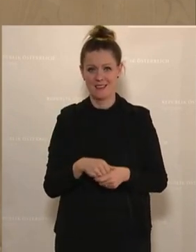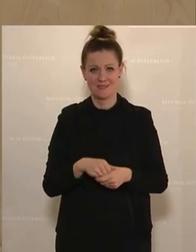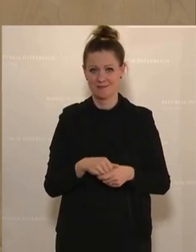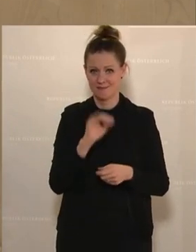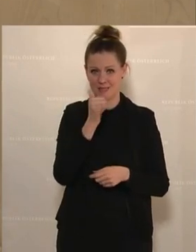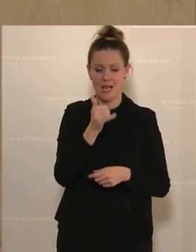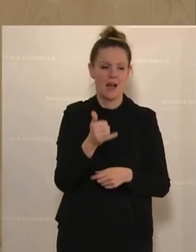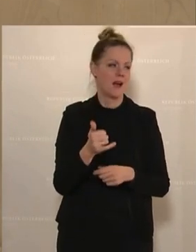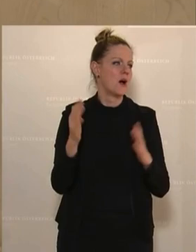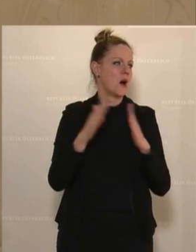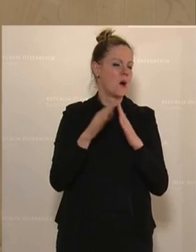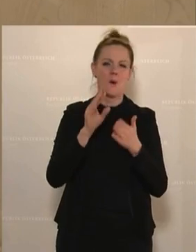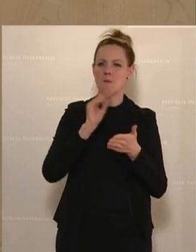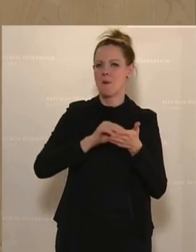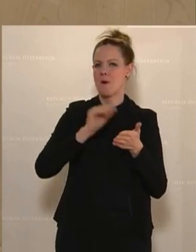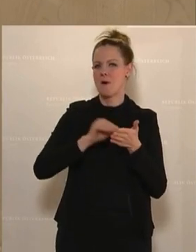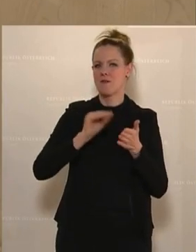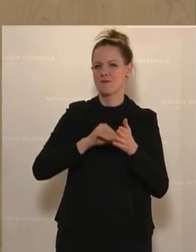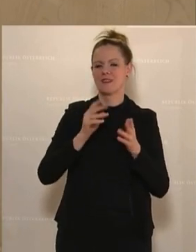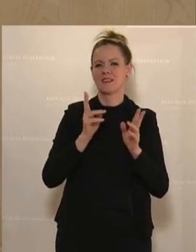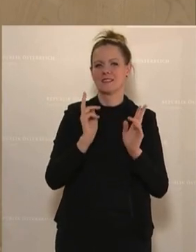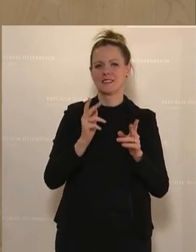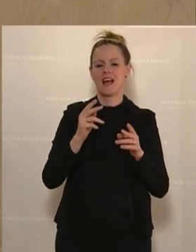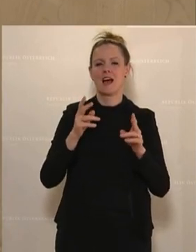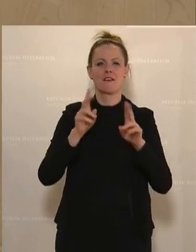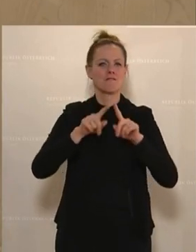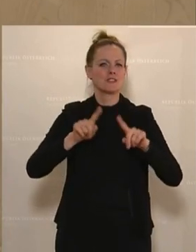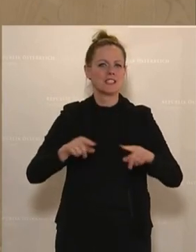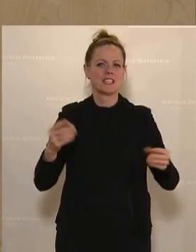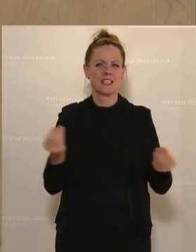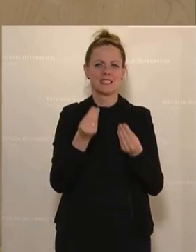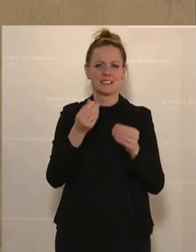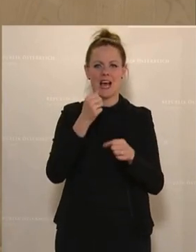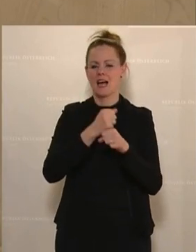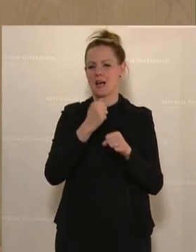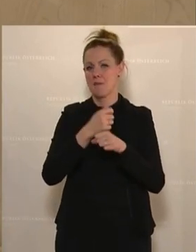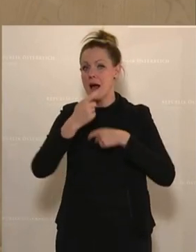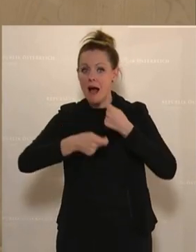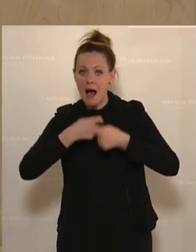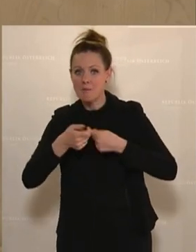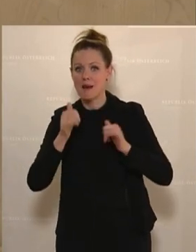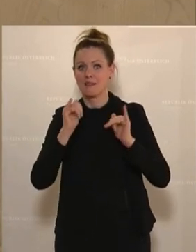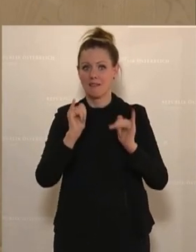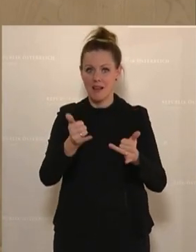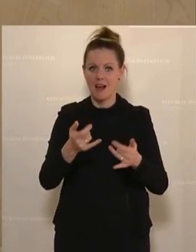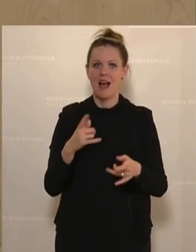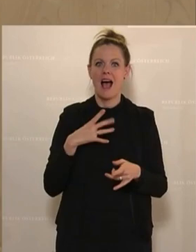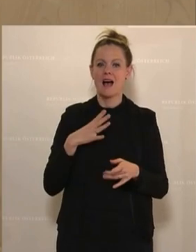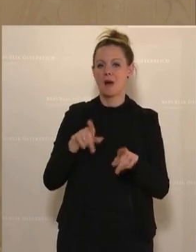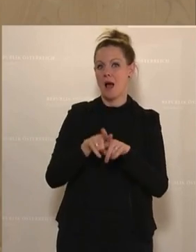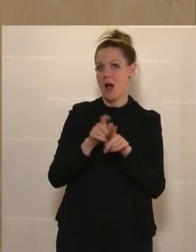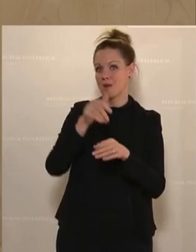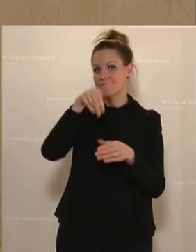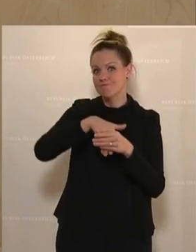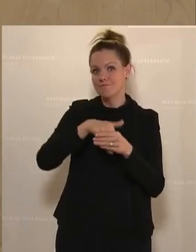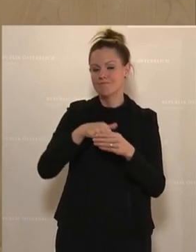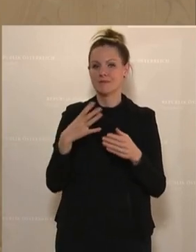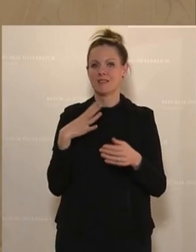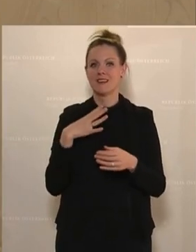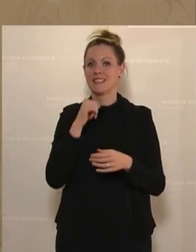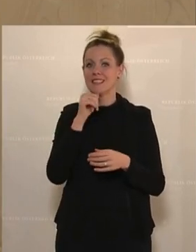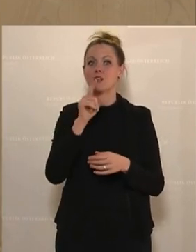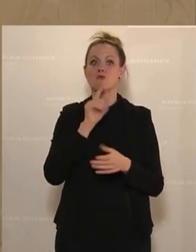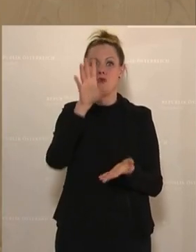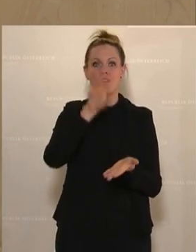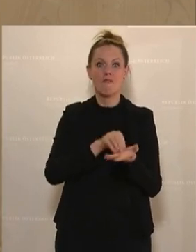ja, natürlich kann man im Homeoffice unterschiedliche Dinge machen und unterschiedliche Dinge erarbeiten. Aber letztendlich geht es auch darum, dass es nicht nur in der